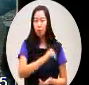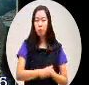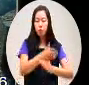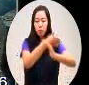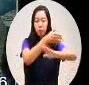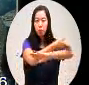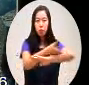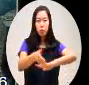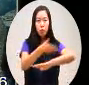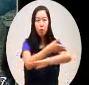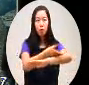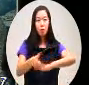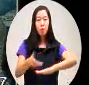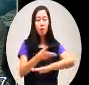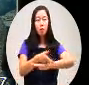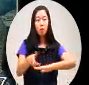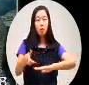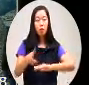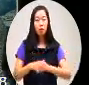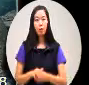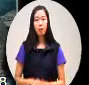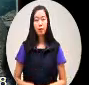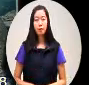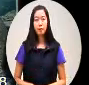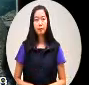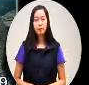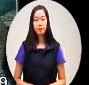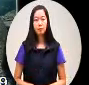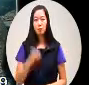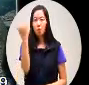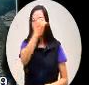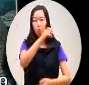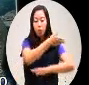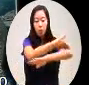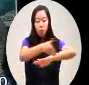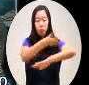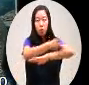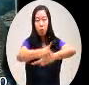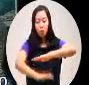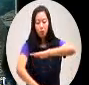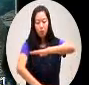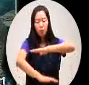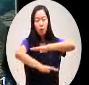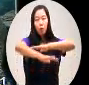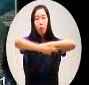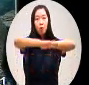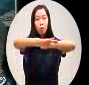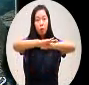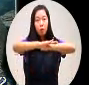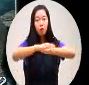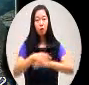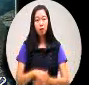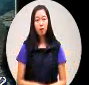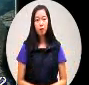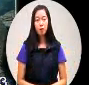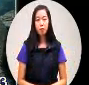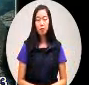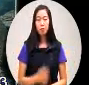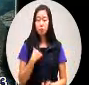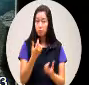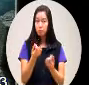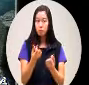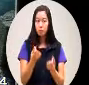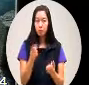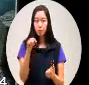床拉固斯西的水涨到桥梁上面那么这个也是